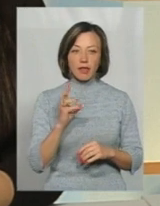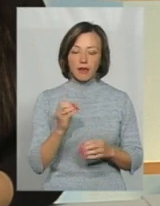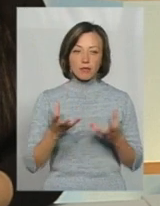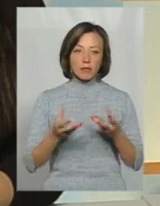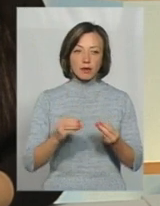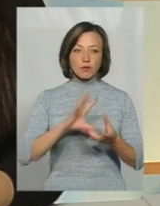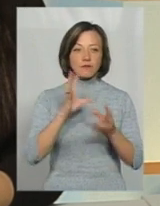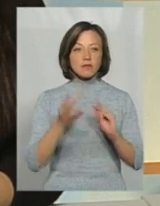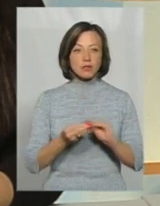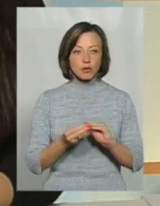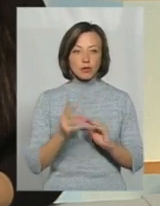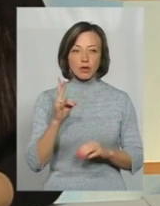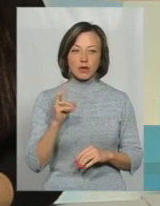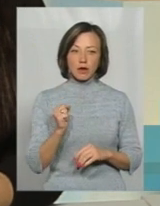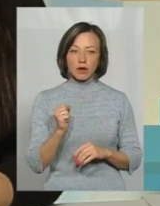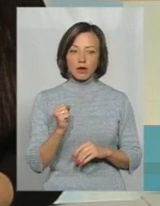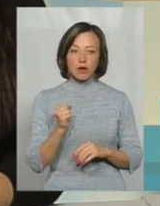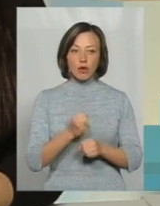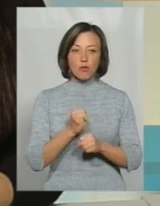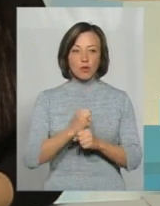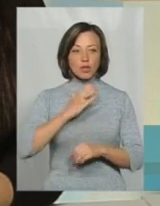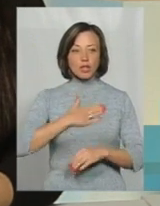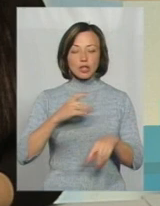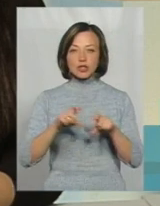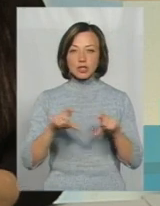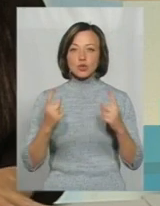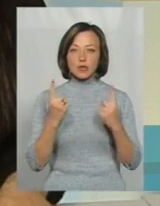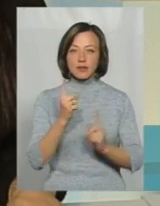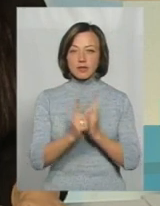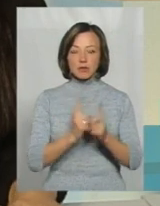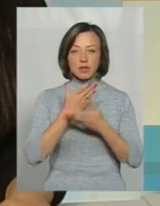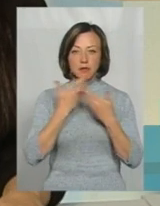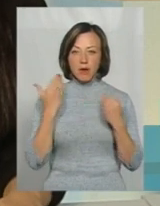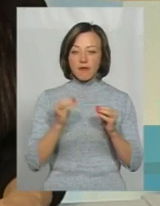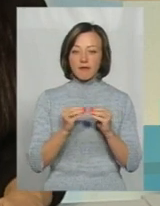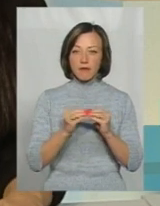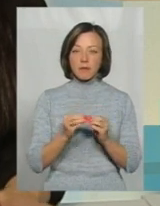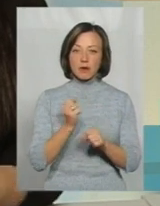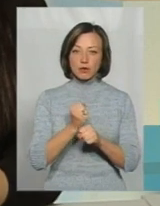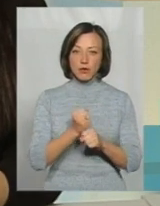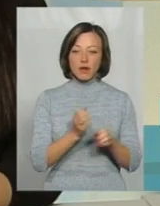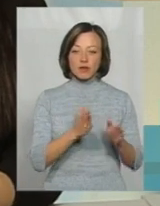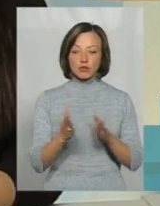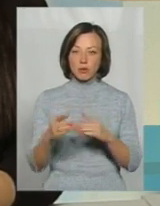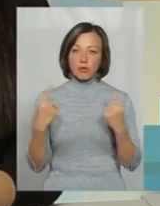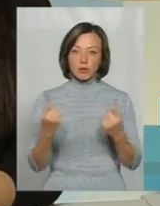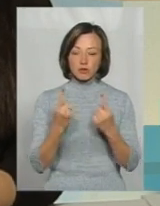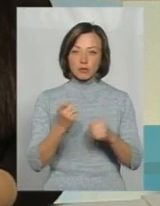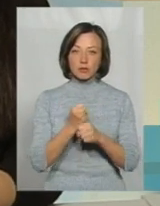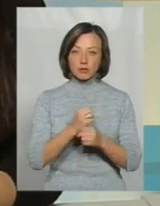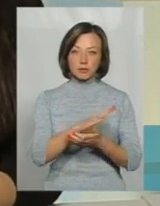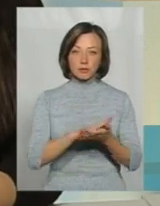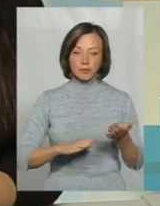в цілому на роботі наших закладів суттєвих змін немає. Ми, як працювали в режимі прийому хворих, так ми і працюємо.